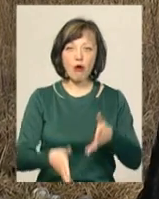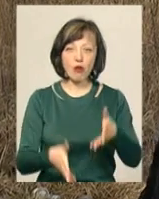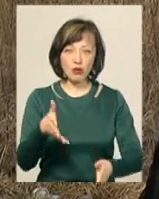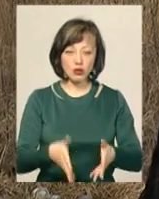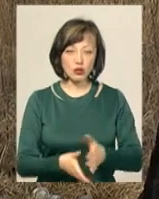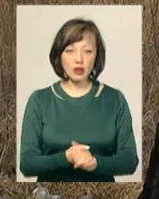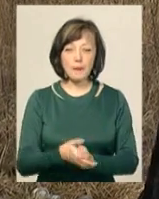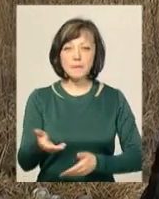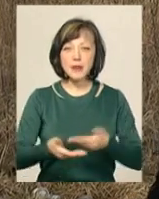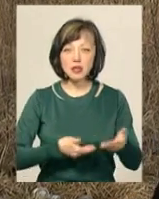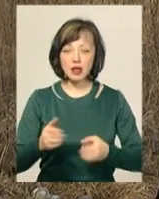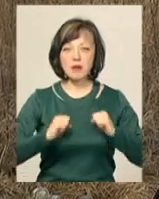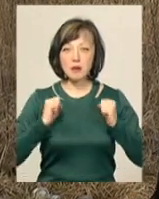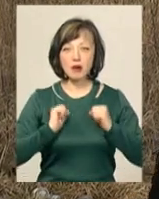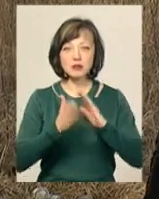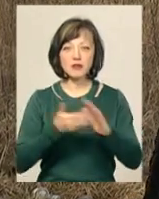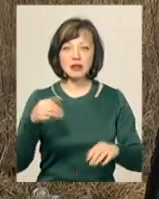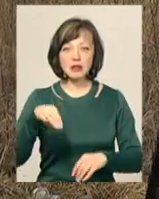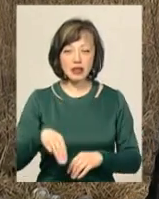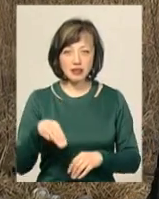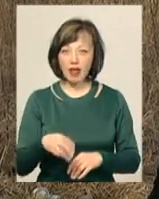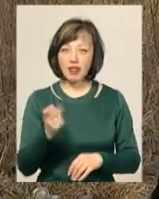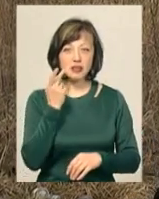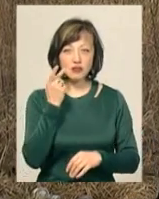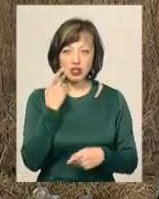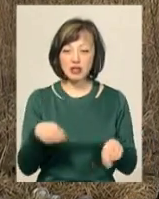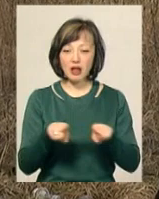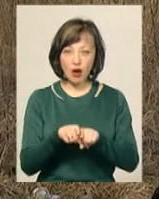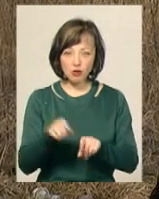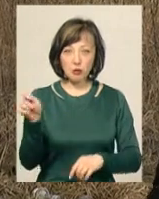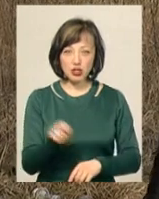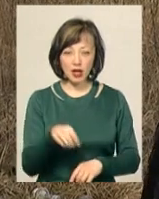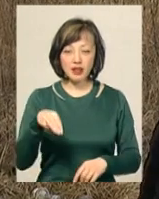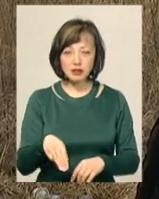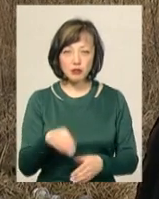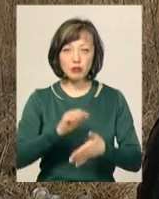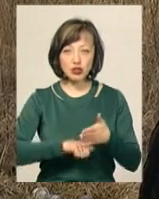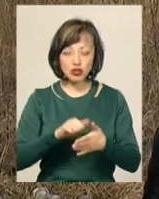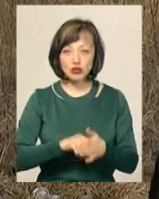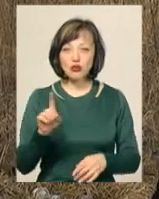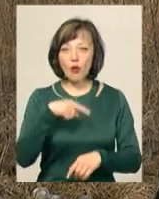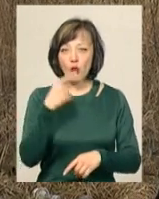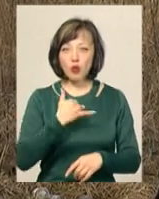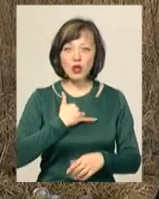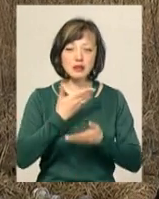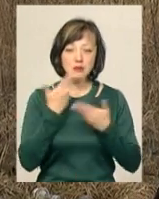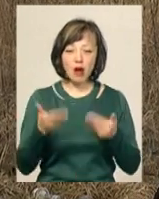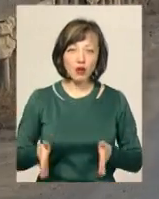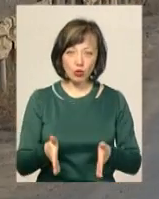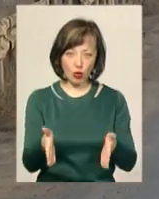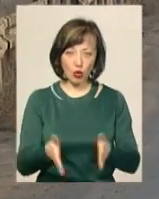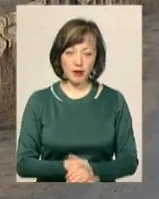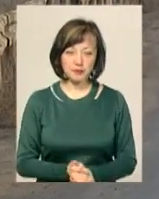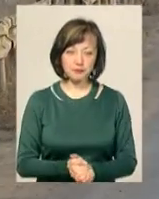Ідуть пішки, намагаються викликати таксі, але не завжди воно також приїжджає. І по тій причині, що, говорять, в нас тут немає дороги.